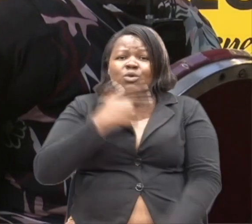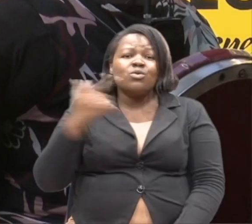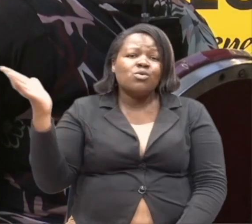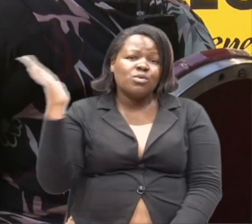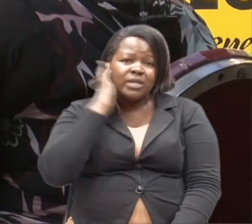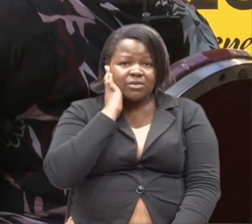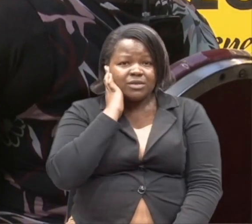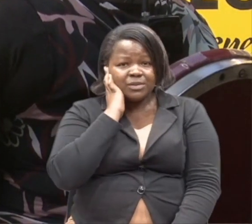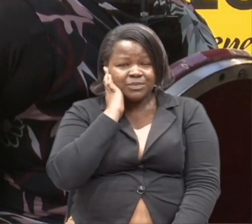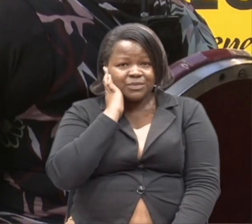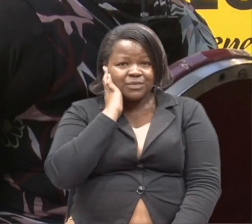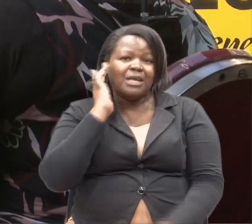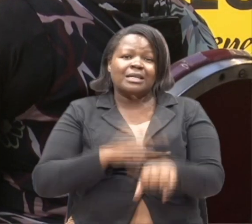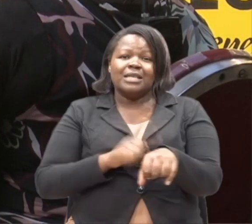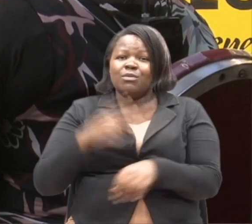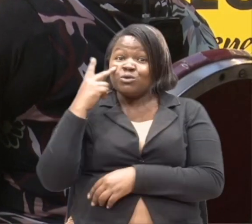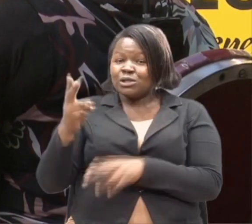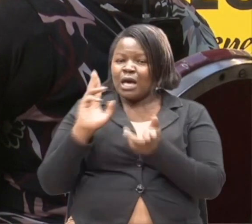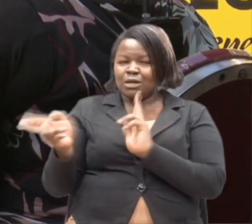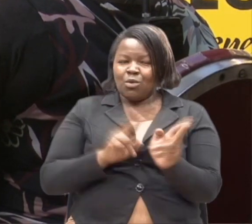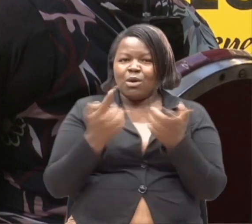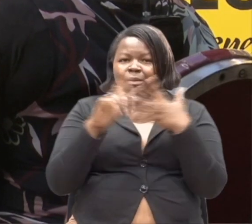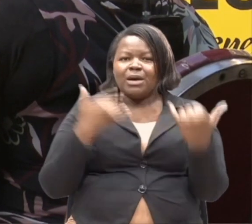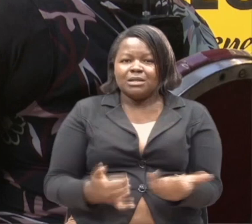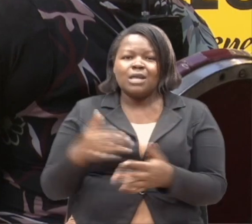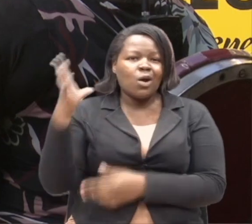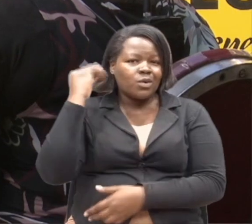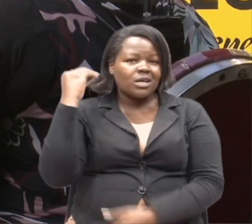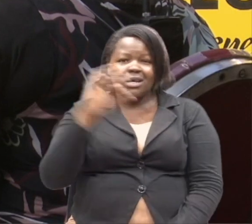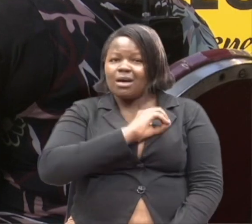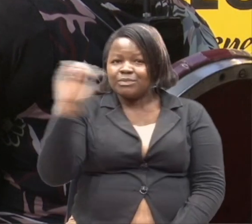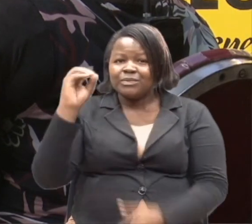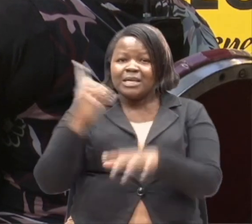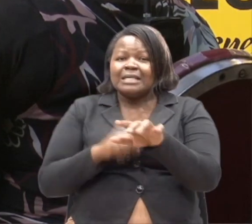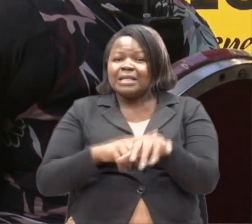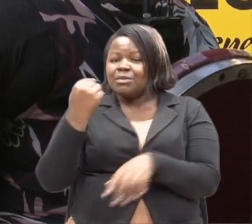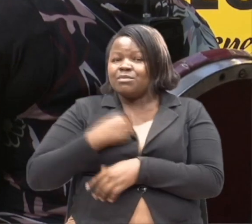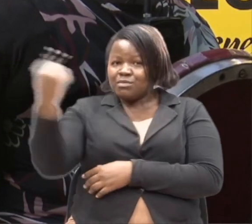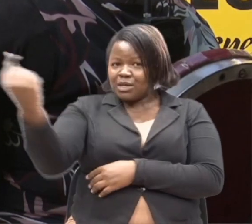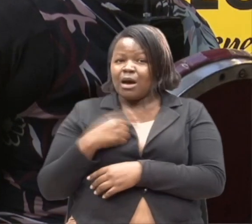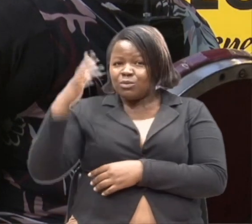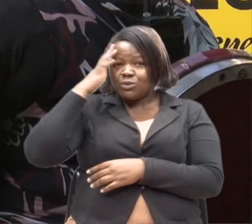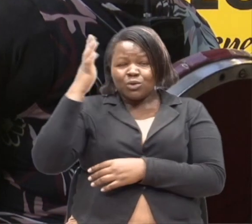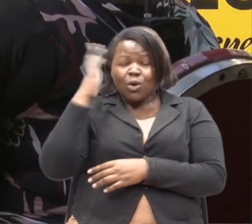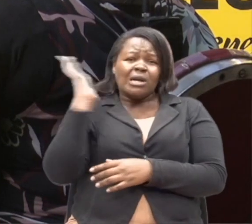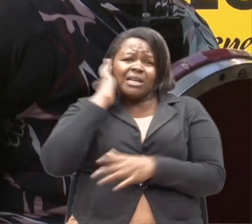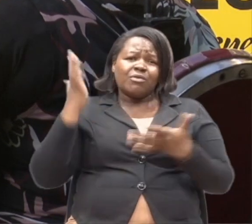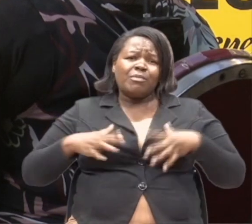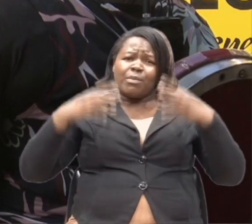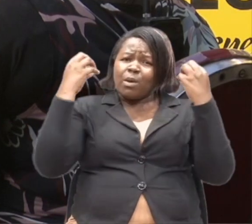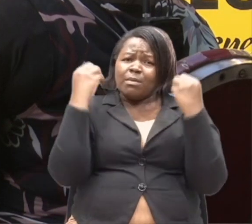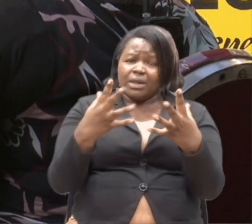hawasiki. Unamuona ni wakawaida lakini hasiki. Na nilipo kuja kugundua hawa watu ni wengi sana.